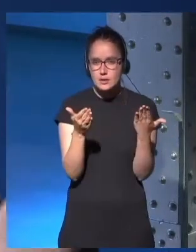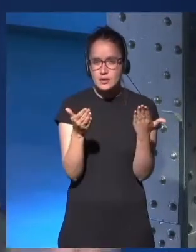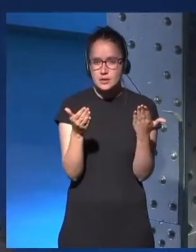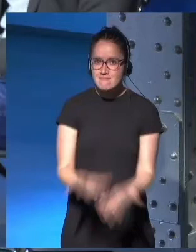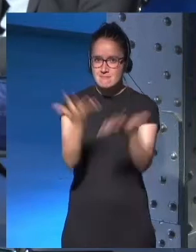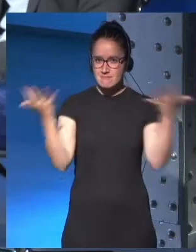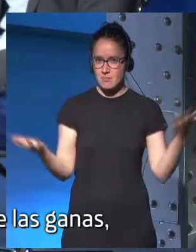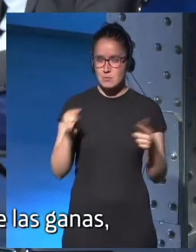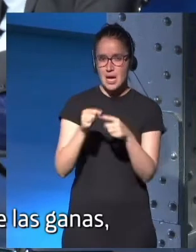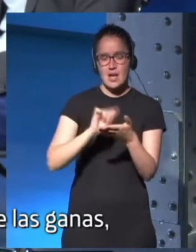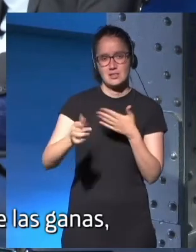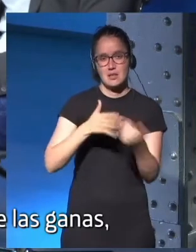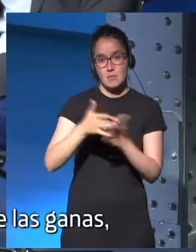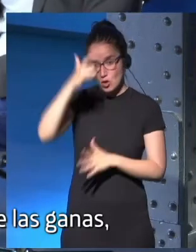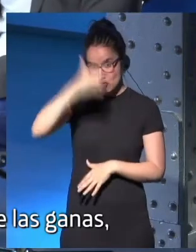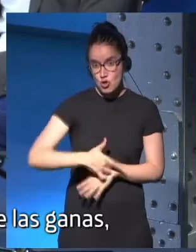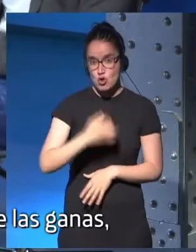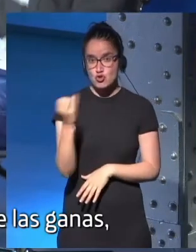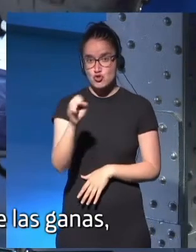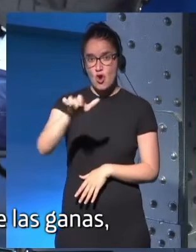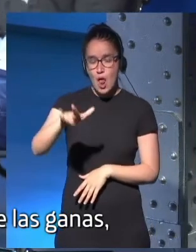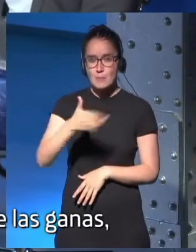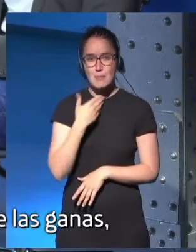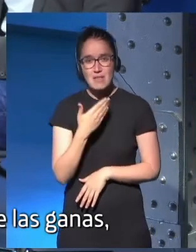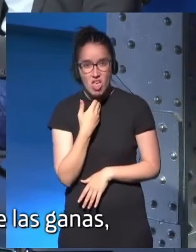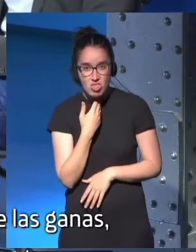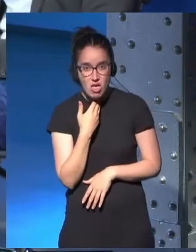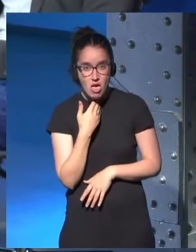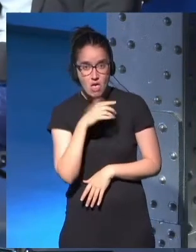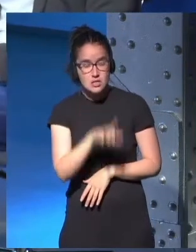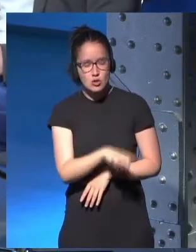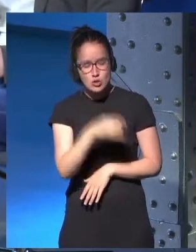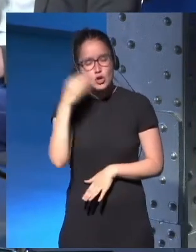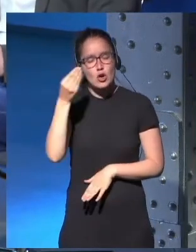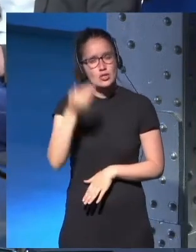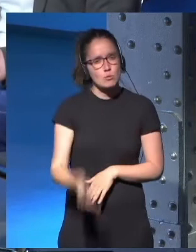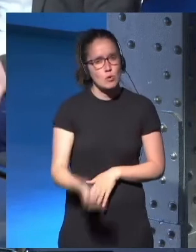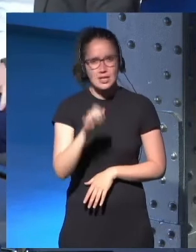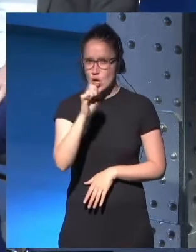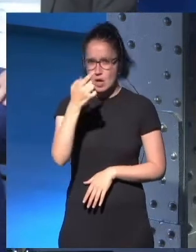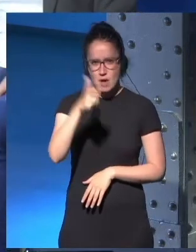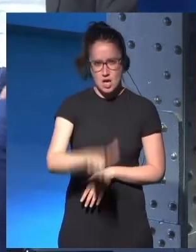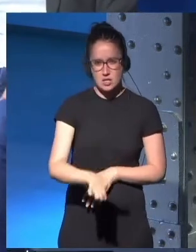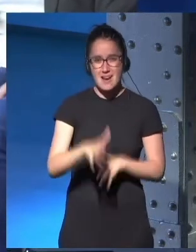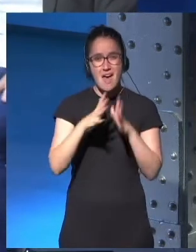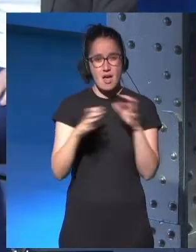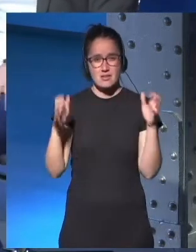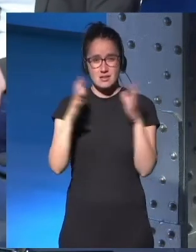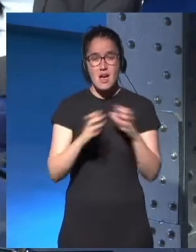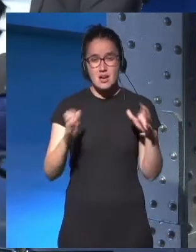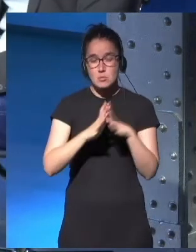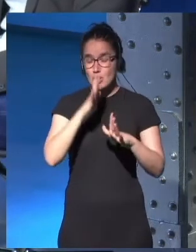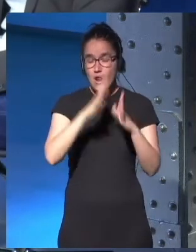avoir envie de l'écrire. Et je crois que ça, pour moi, c'est important, c'est la mesure de l'envie. Et c'est l'envie qui va me dire si les